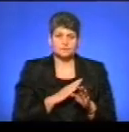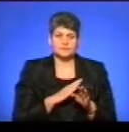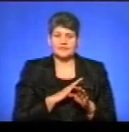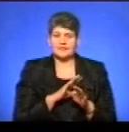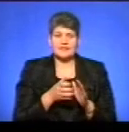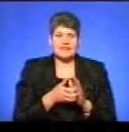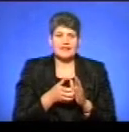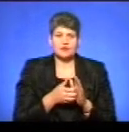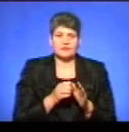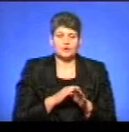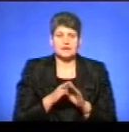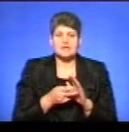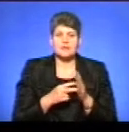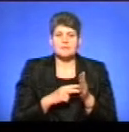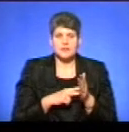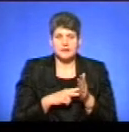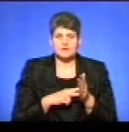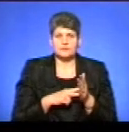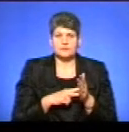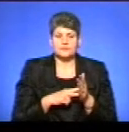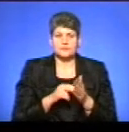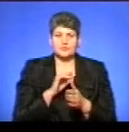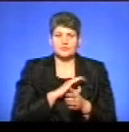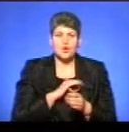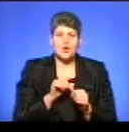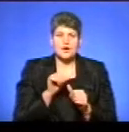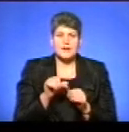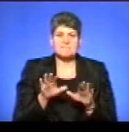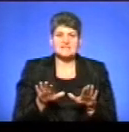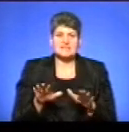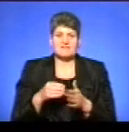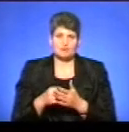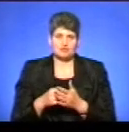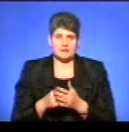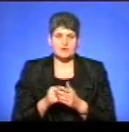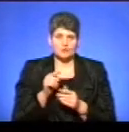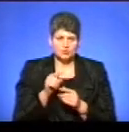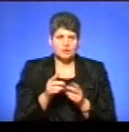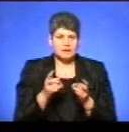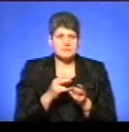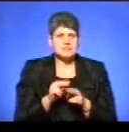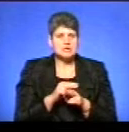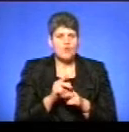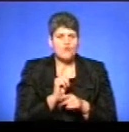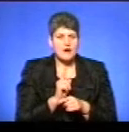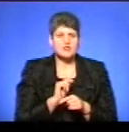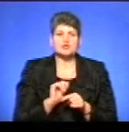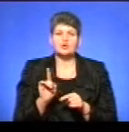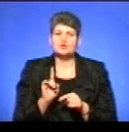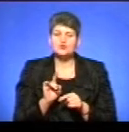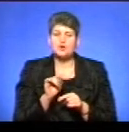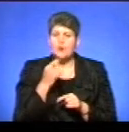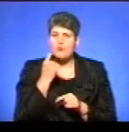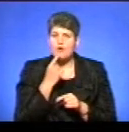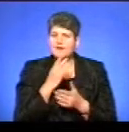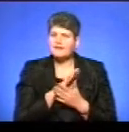недовиконання планових надходжень доходів окремих місцевих бюджетів. Тут, доречно, зауважити, що мова йде не